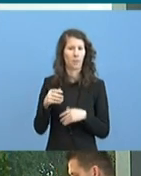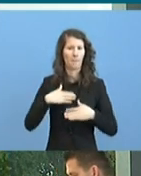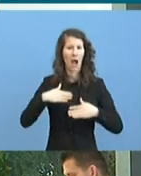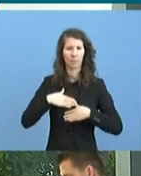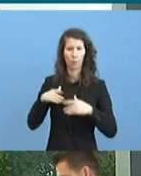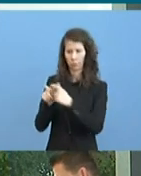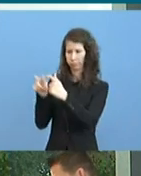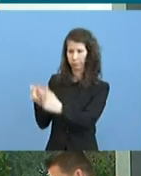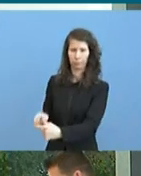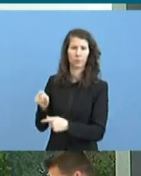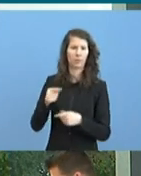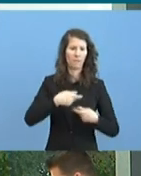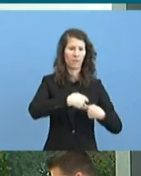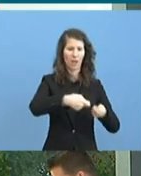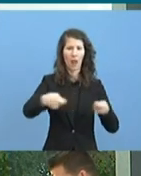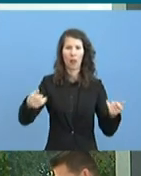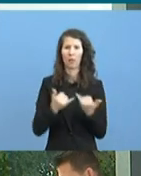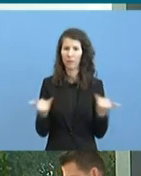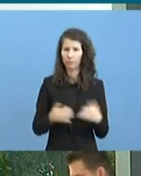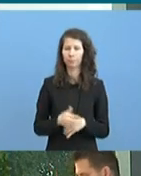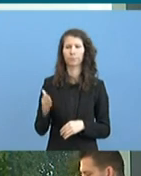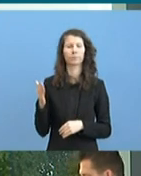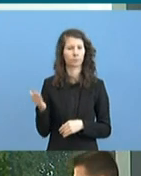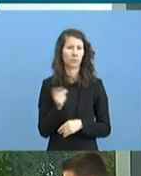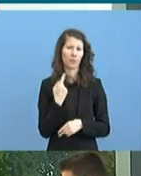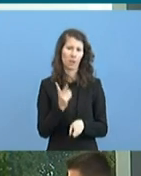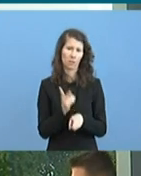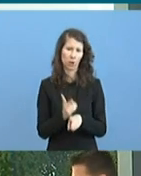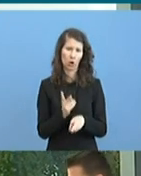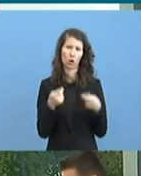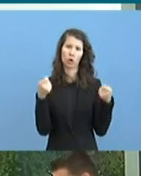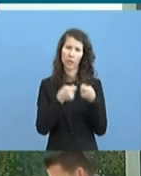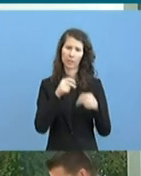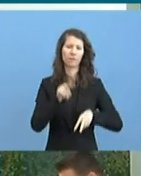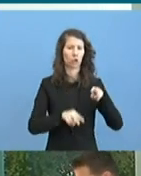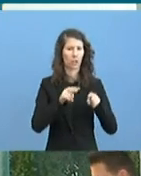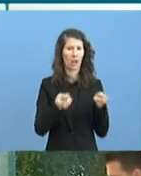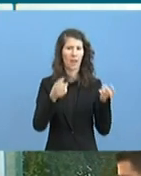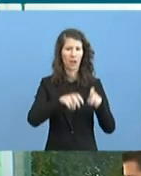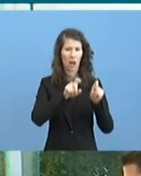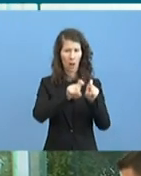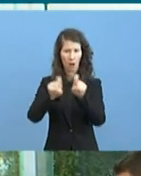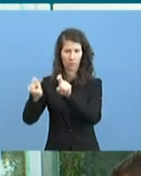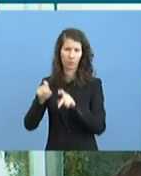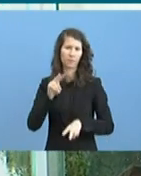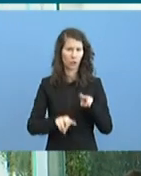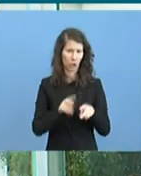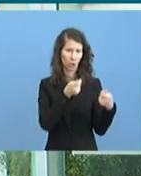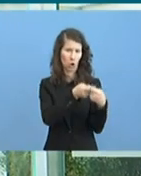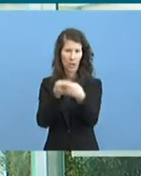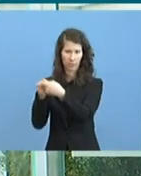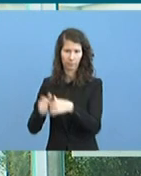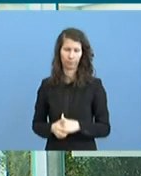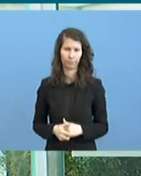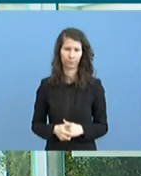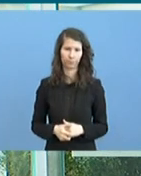Also wir befinden uns nach wie vor in Kontakt mit unterschiedlichen Herstellern. Und ich